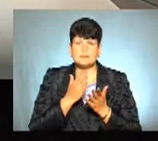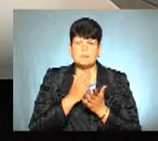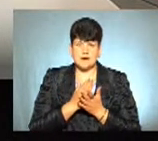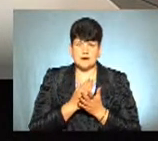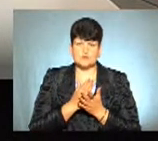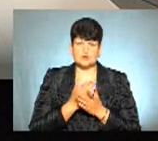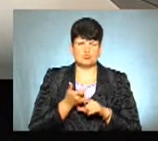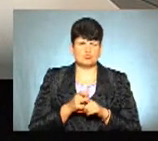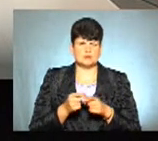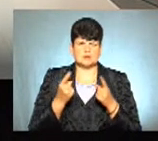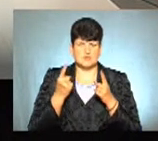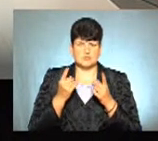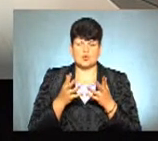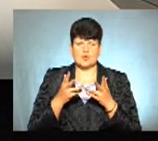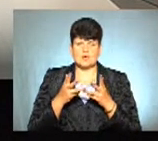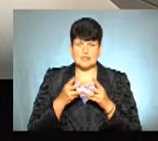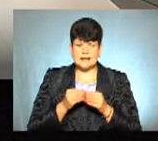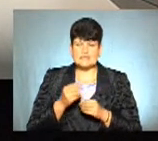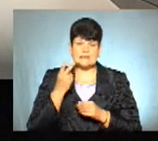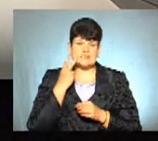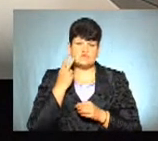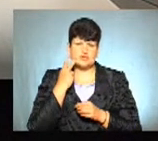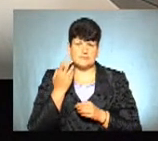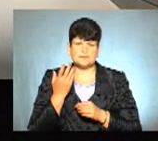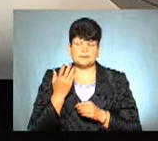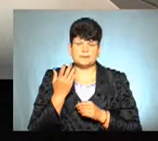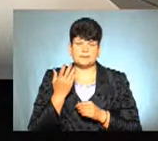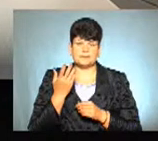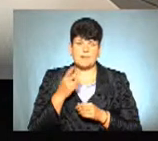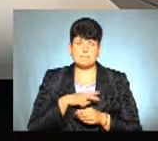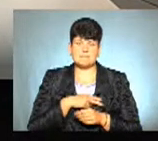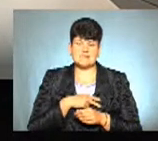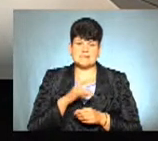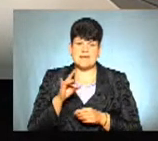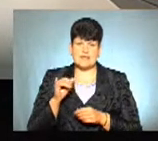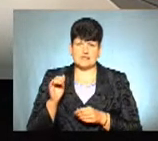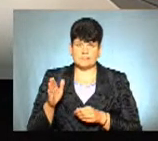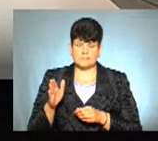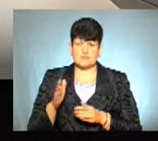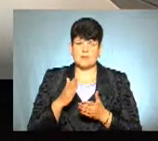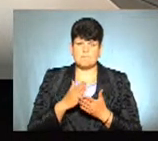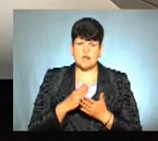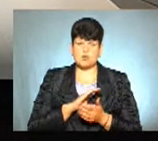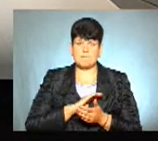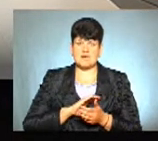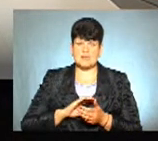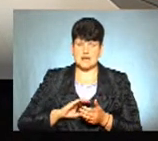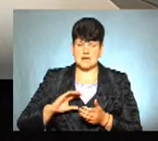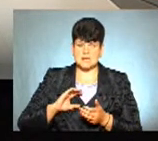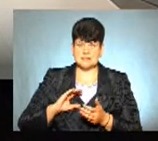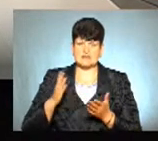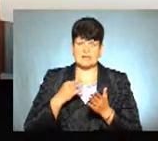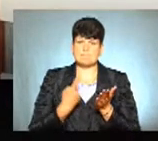дуже велику кількість завжди призерів, мають медалістів, які